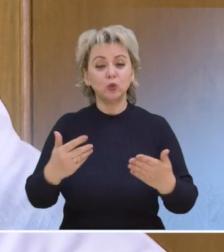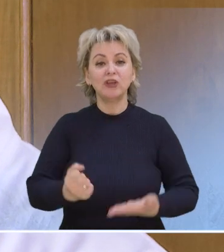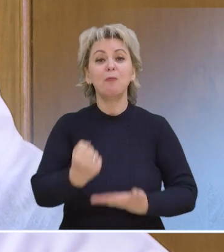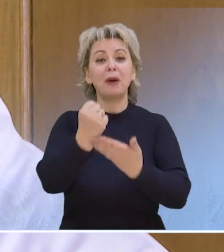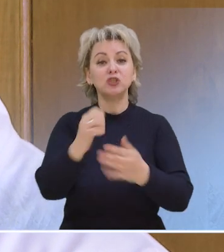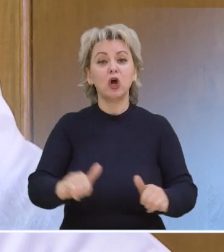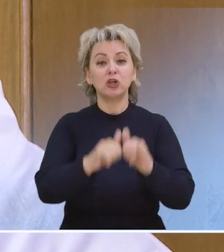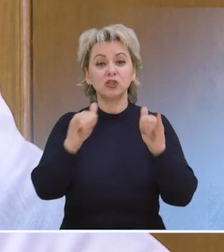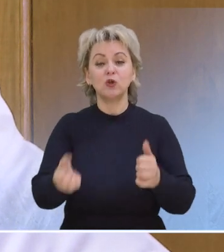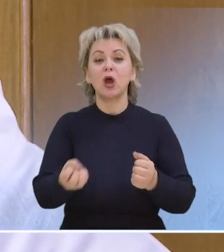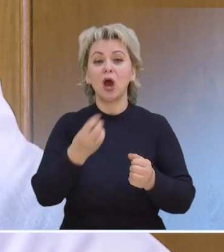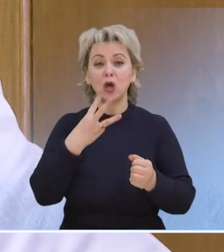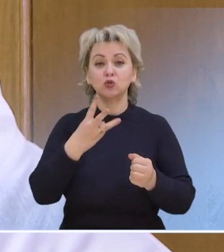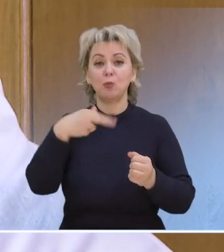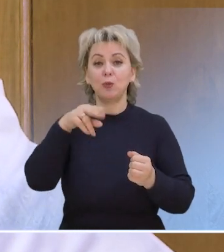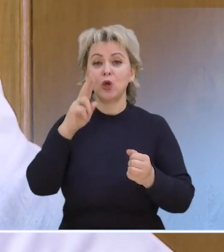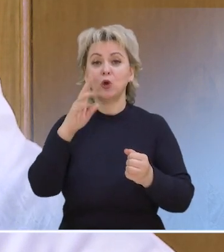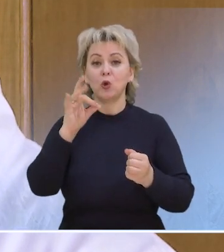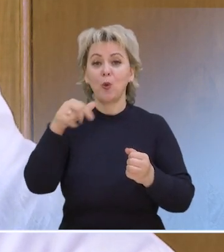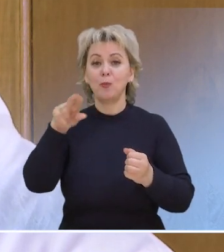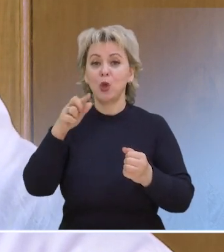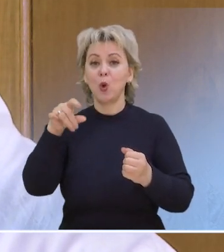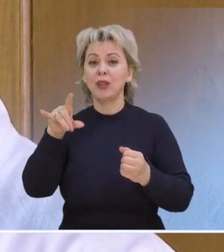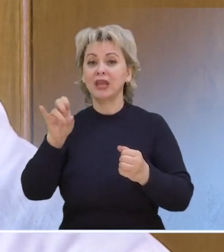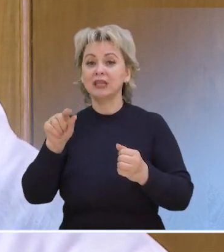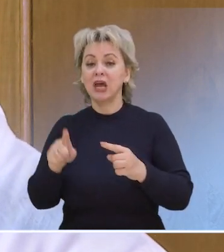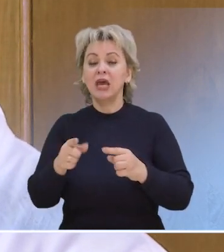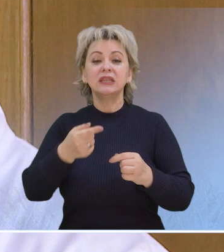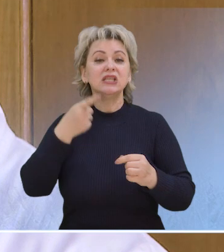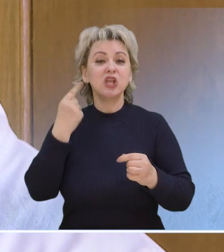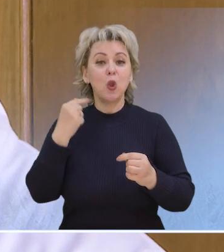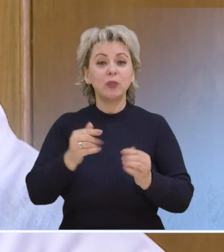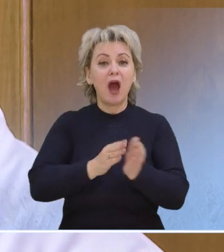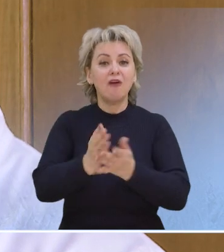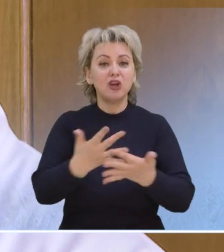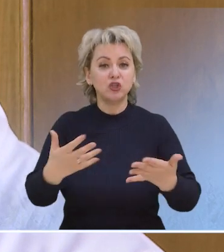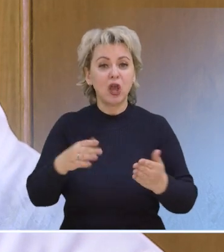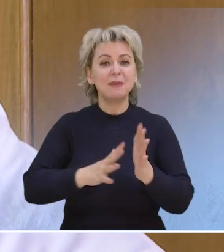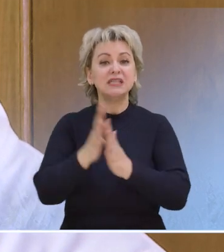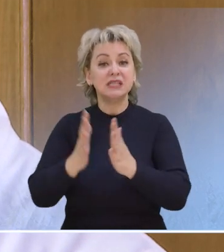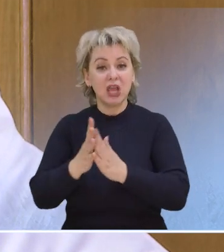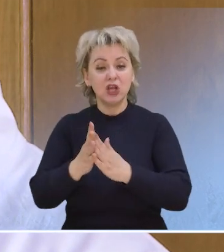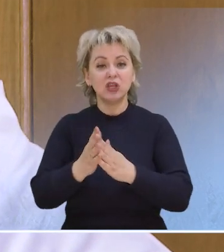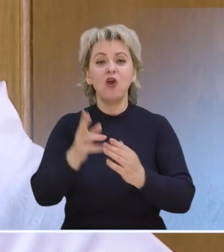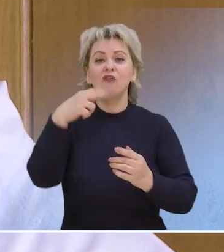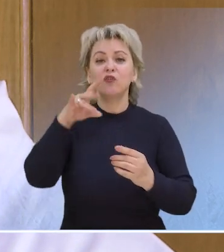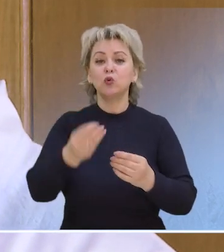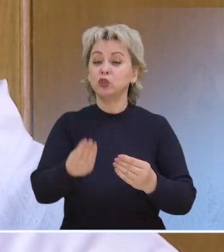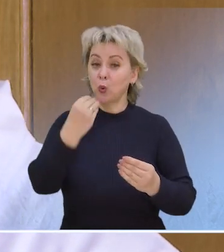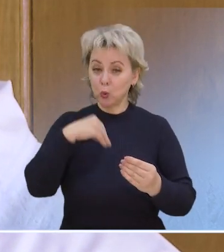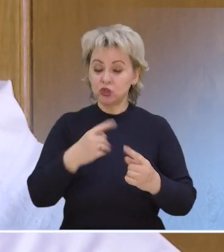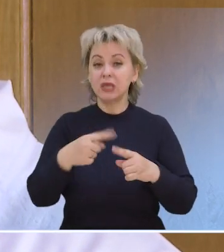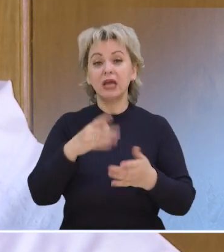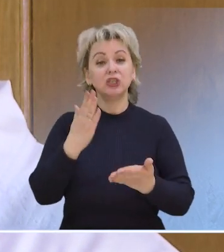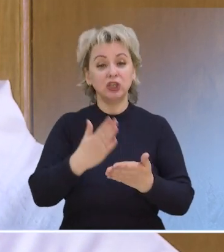поддерживать рост нормальной, хорошей микробиоты, например, зелёными овощами, зеленью. То все зелёные овощи и фрукты